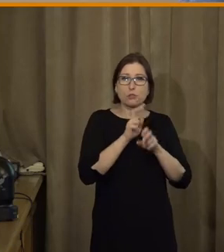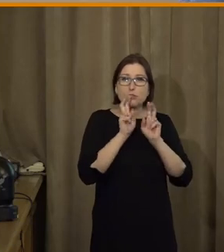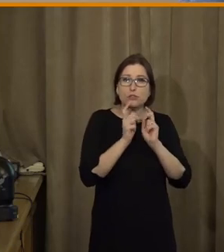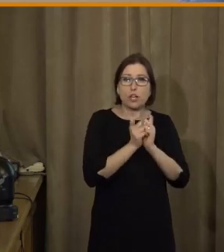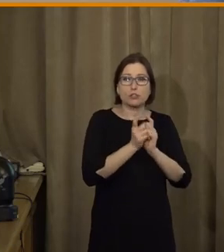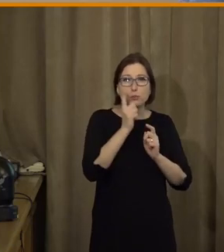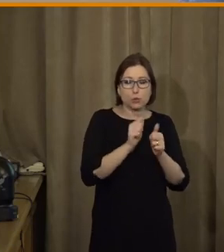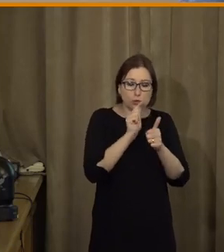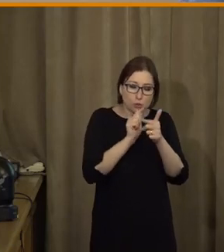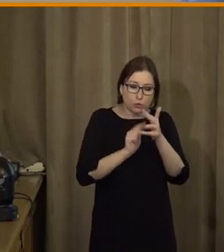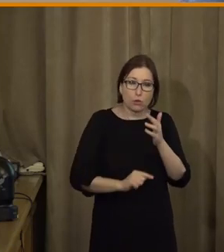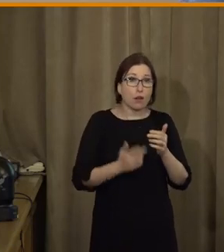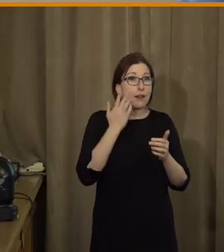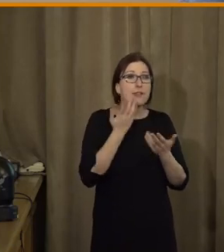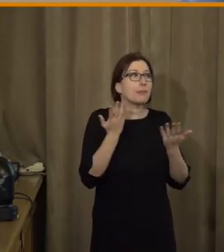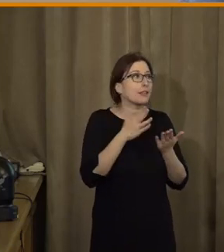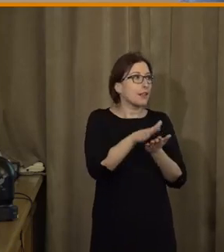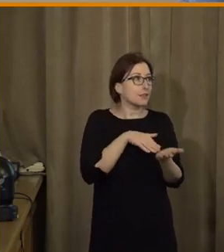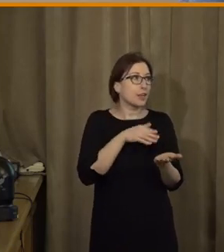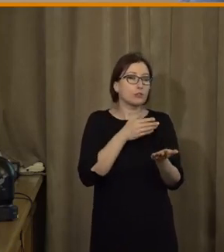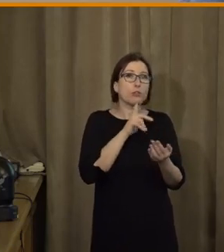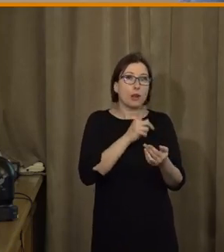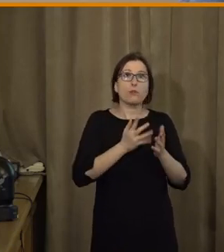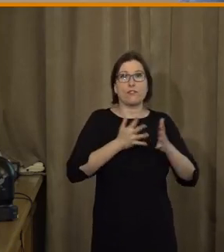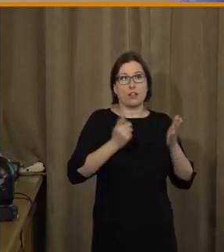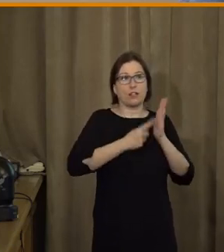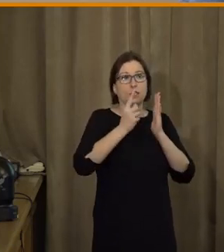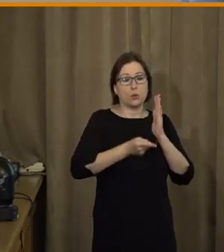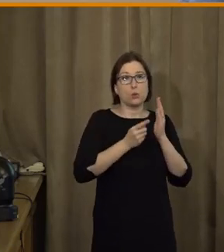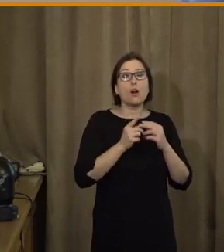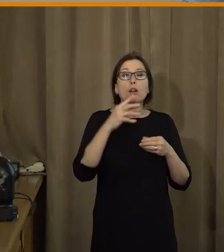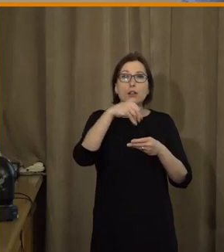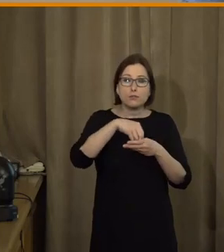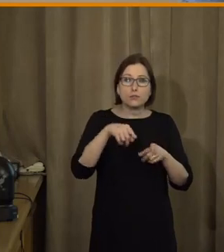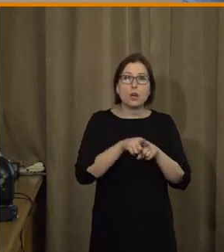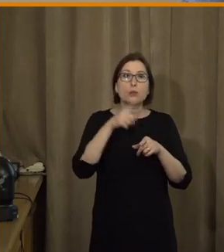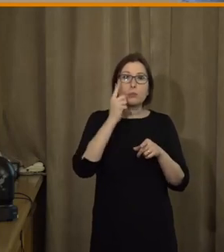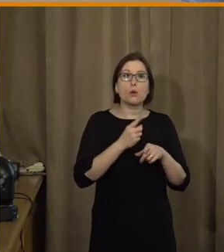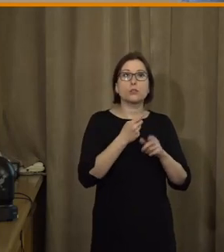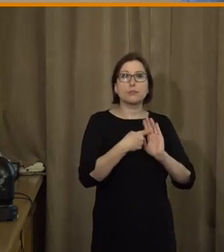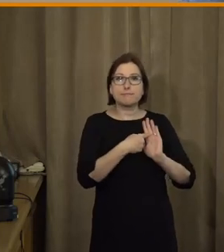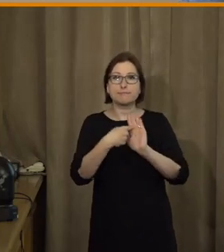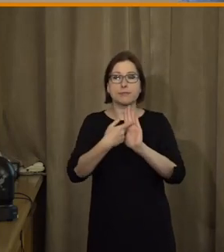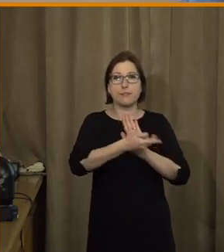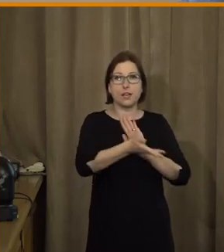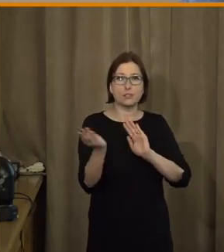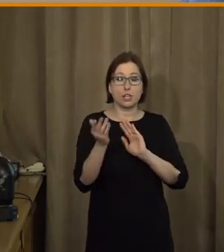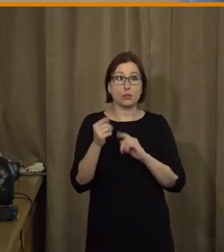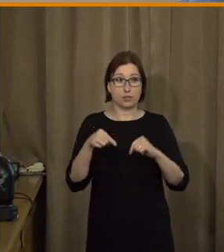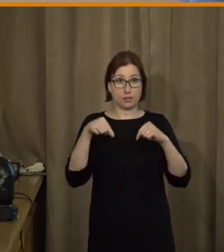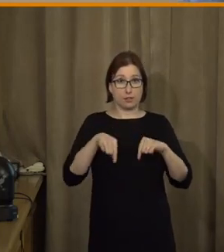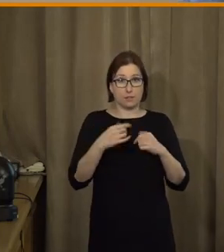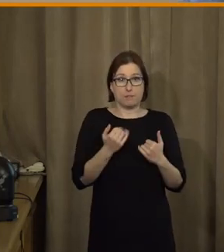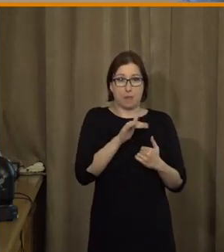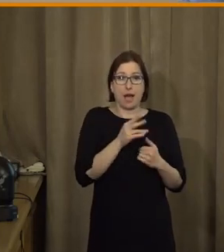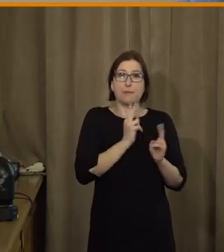že vlastně, já fakt nevím teda, kde jako začít, jo, ale to, co mi připadá primárně, je vlastně vůbec ta popularizace a ta popularita toho, co tady vlastně